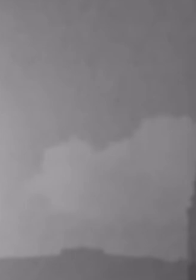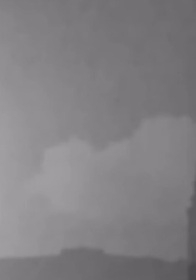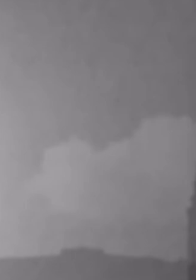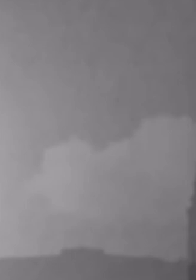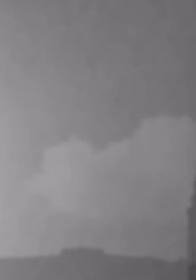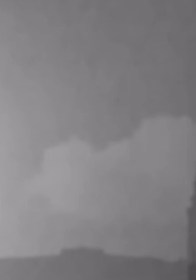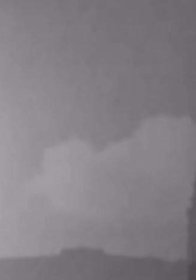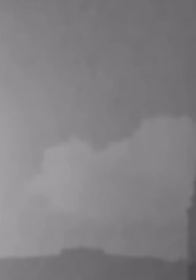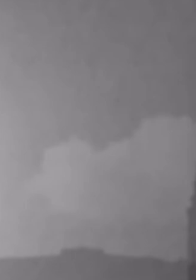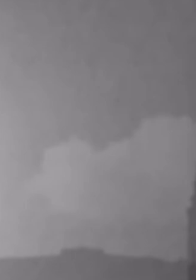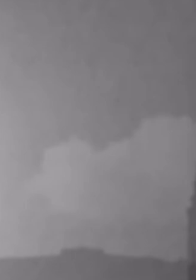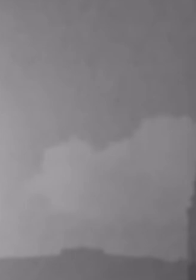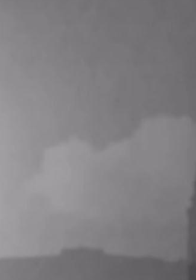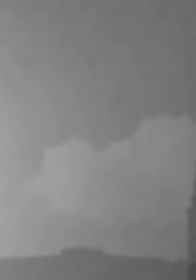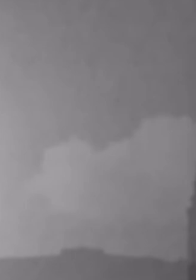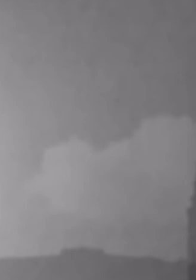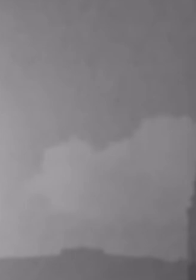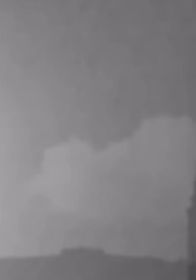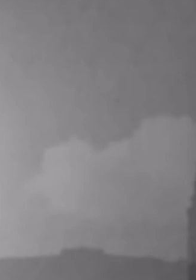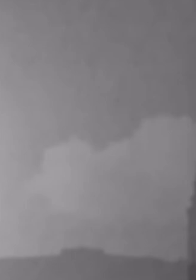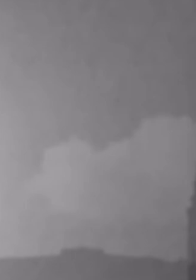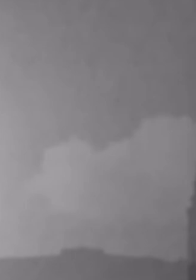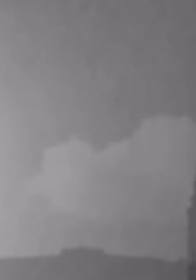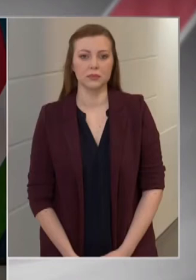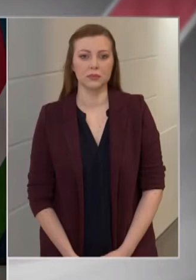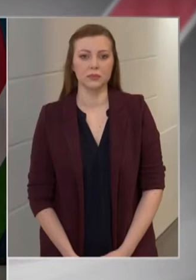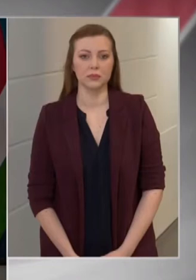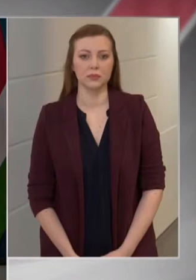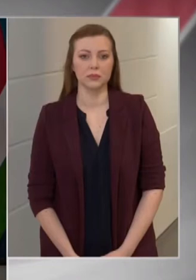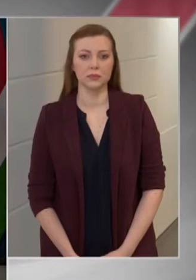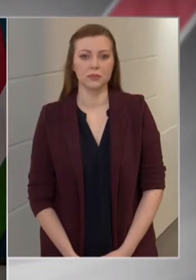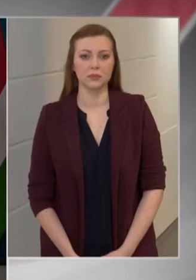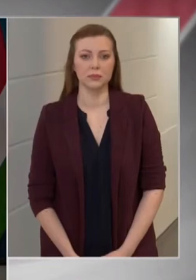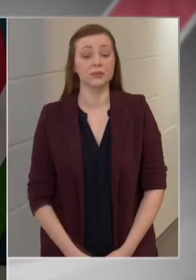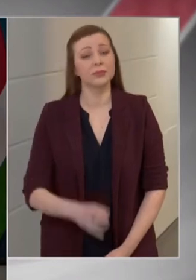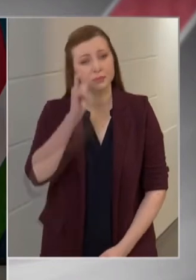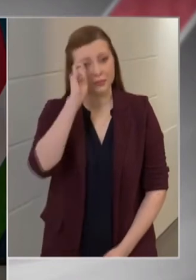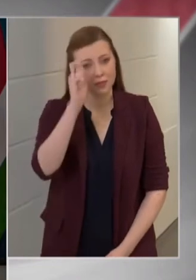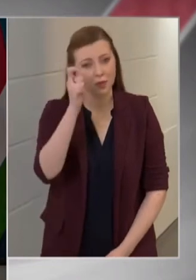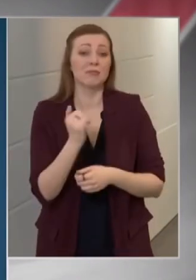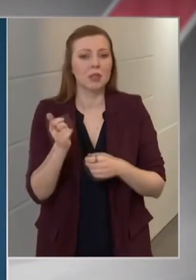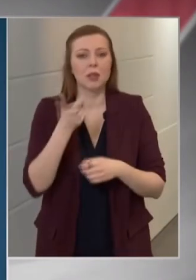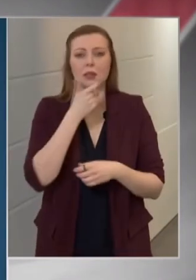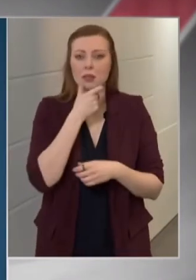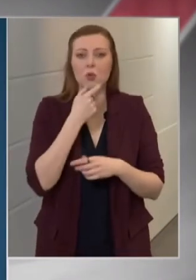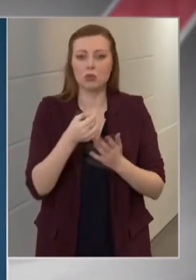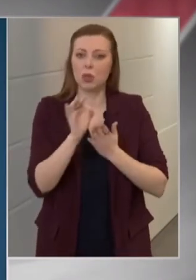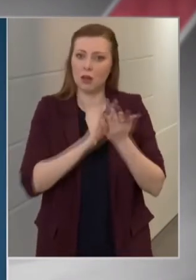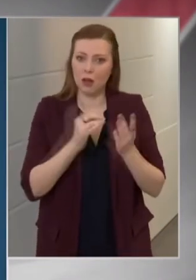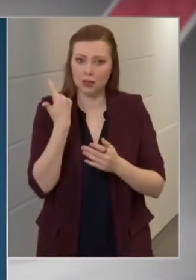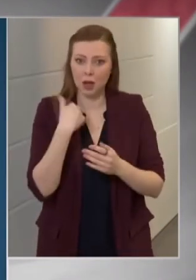lakosság 4,7 százaléka rendelekezik mindkét oltással. Jelenleg az oltási rend negyedik szakaszában tartunk,